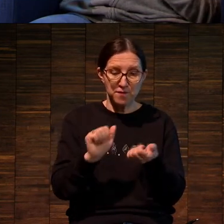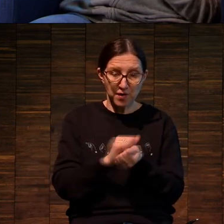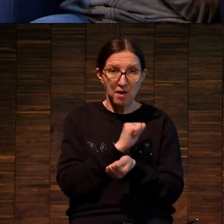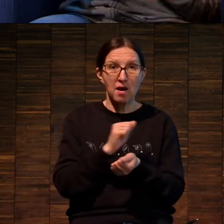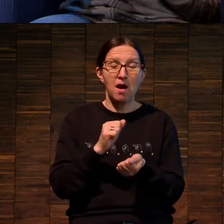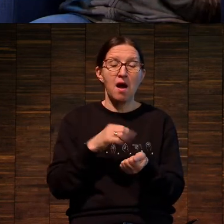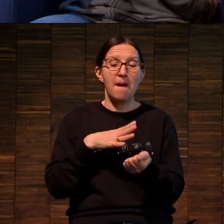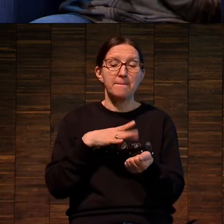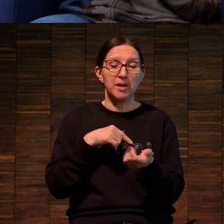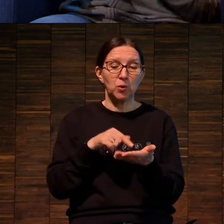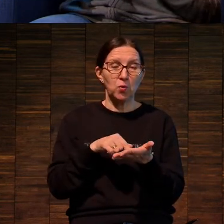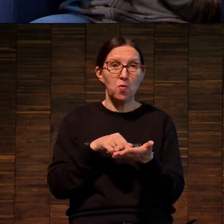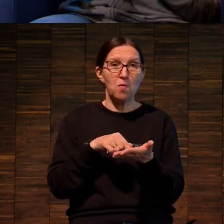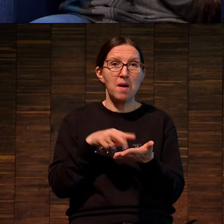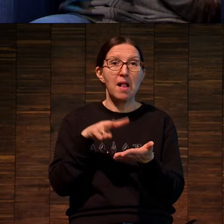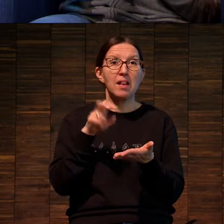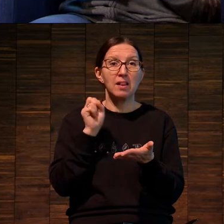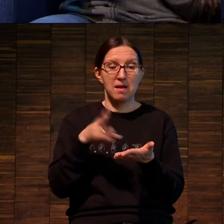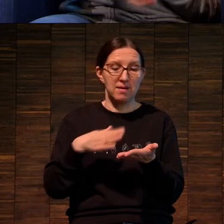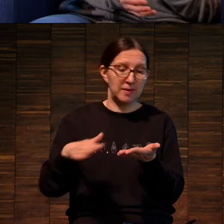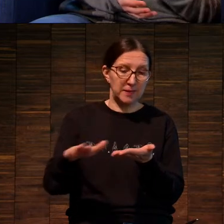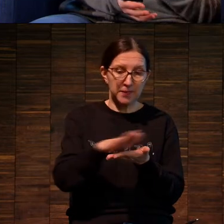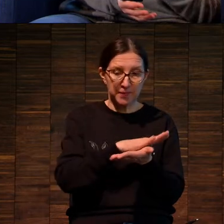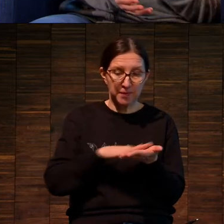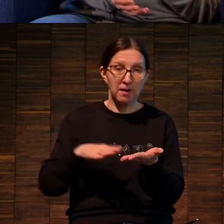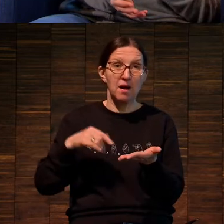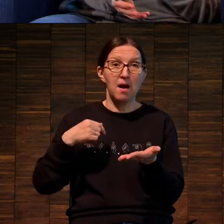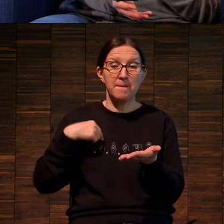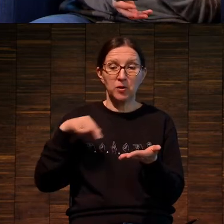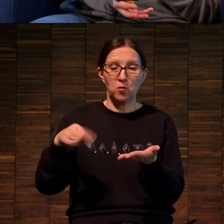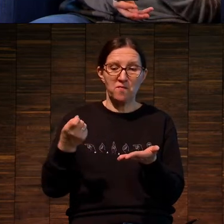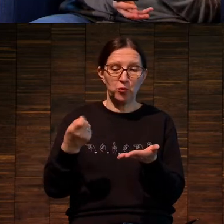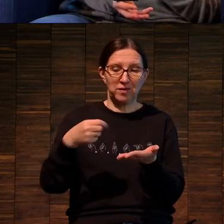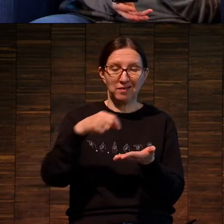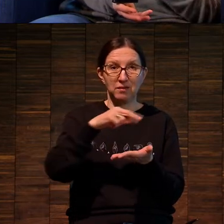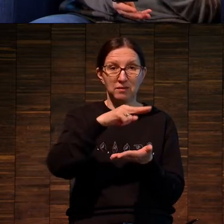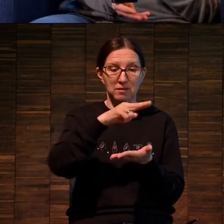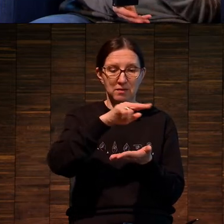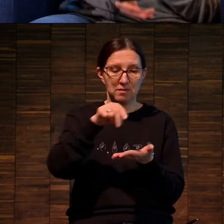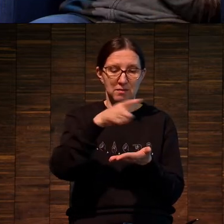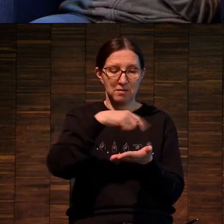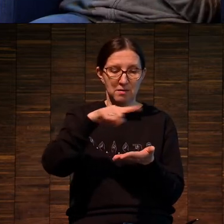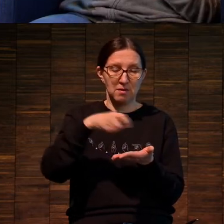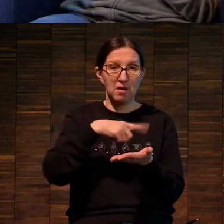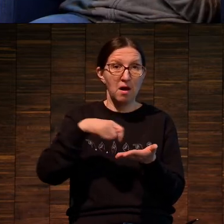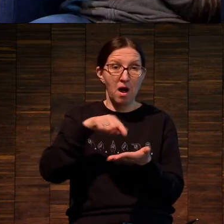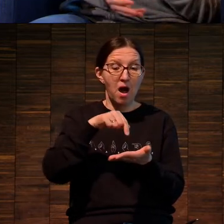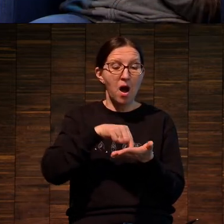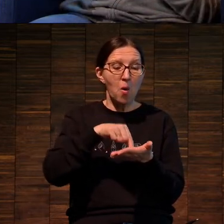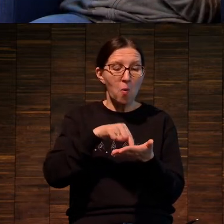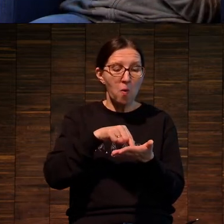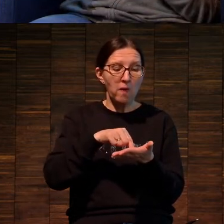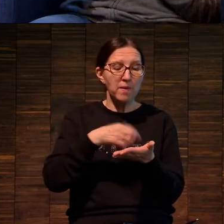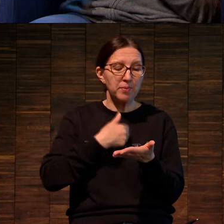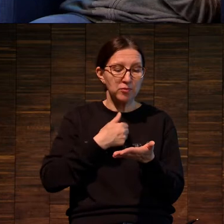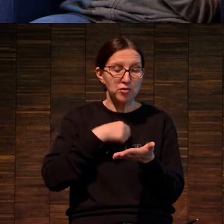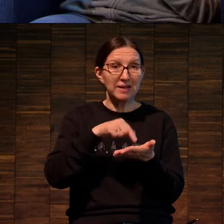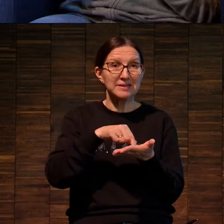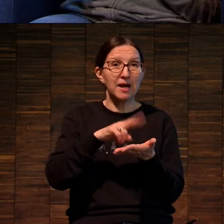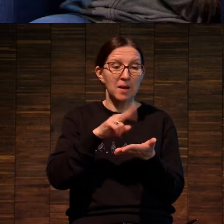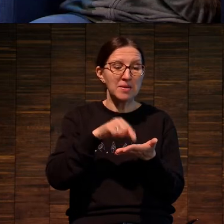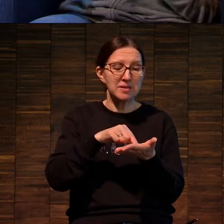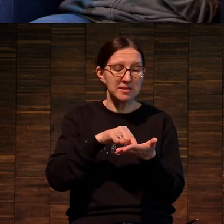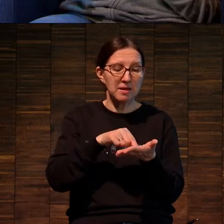лака. И при погружении пластины в воду, вот этот вот карамельный состав, он срывает лак.